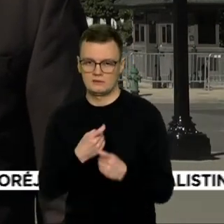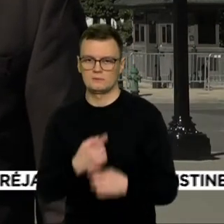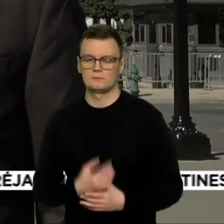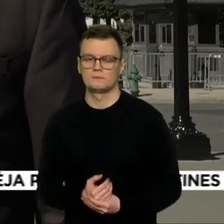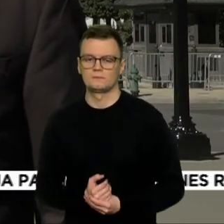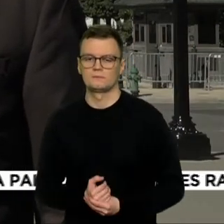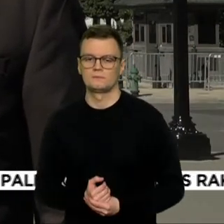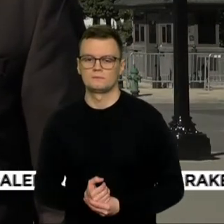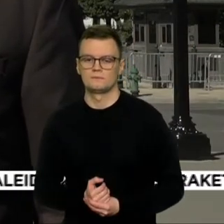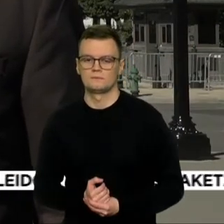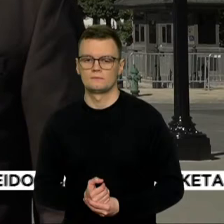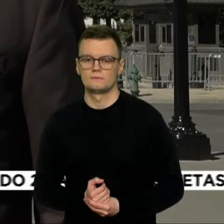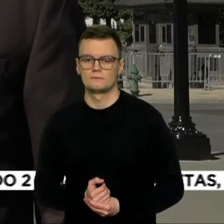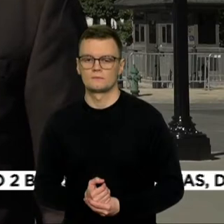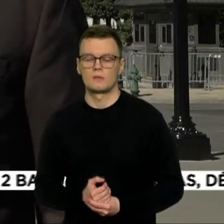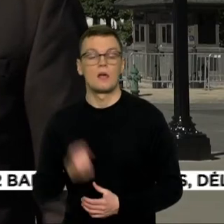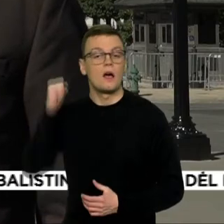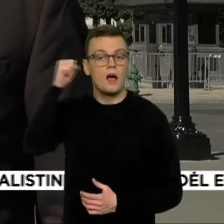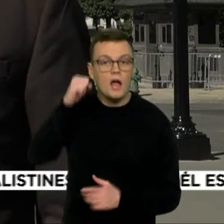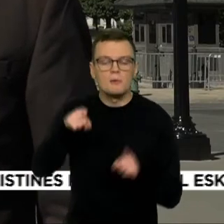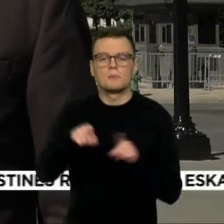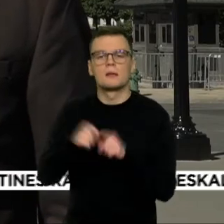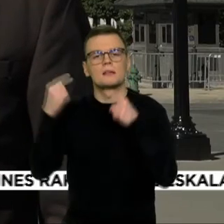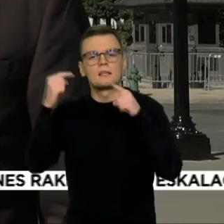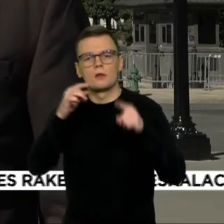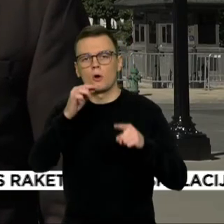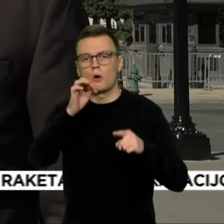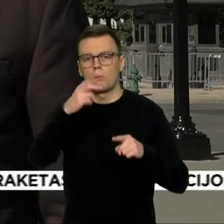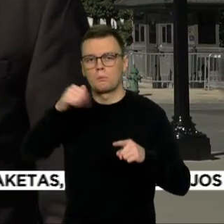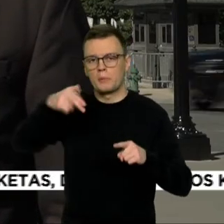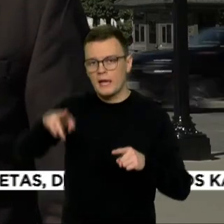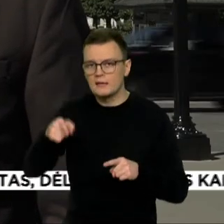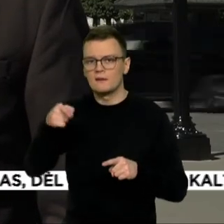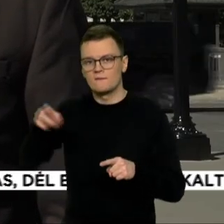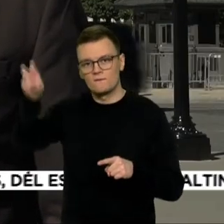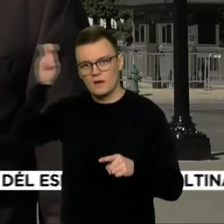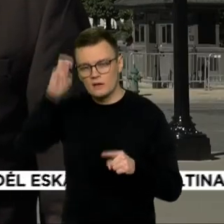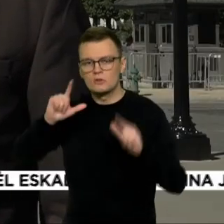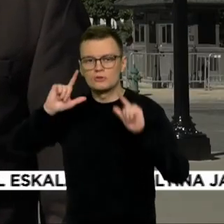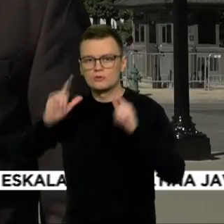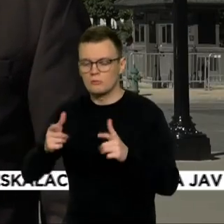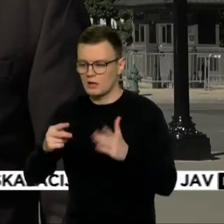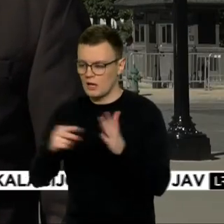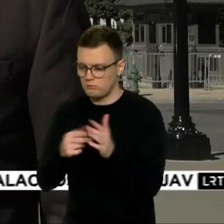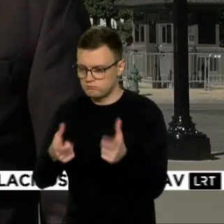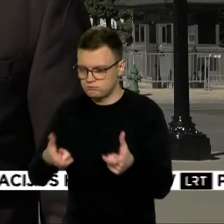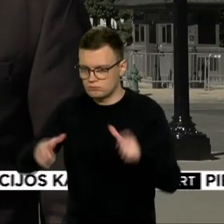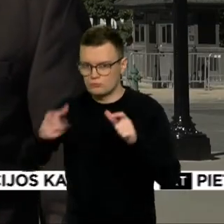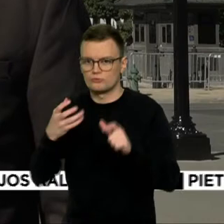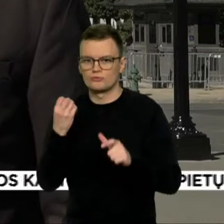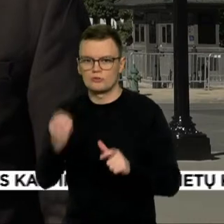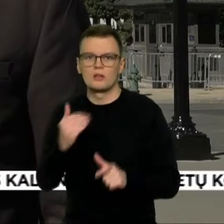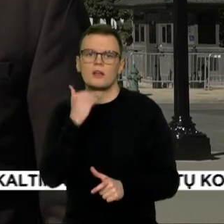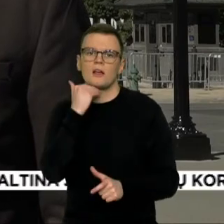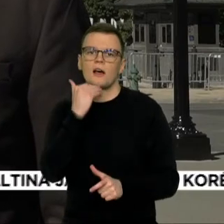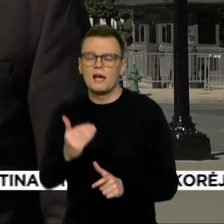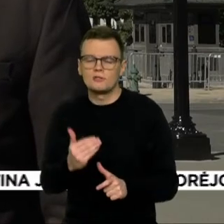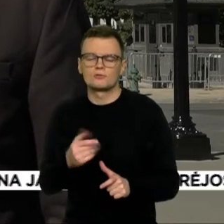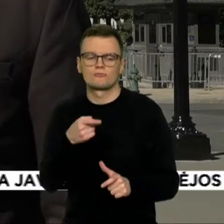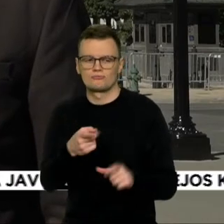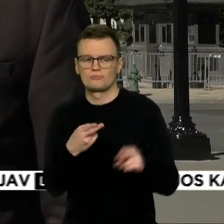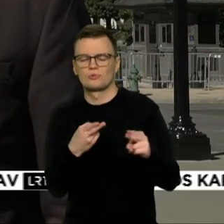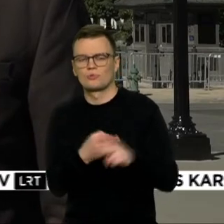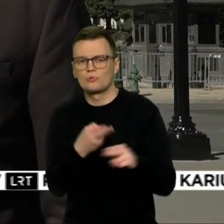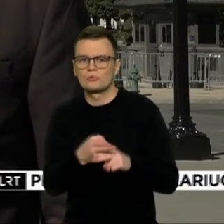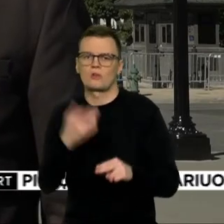ir kitų Opeko šalių sprendimas, dar didinti naftos kainas mažinant jos gavybą, yra nebejotinas Antausis Junktiniams